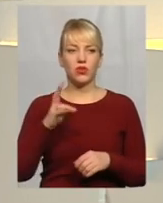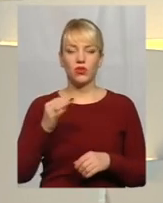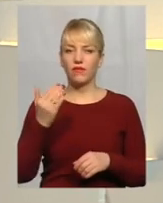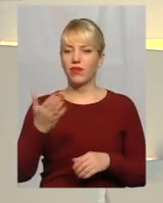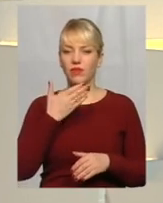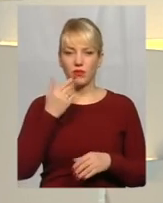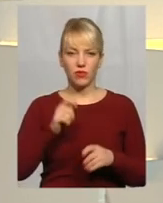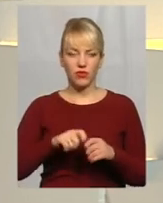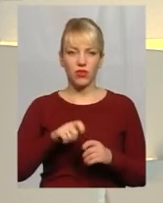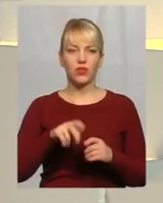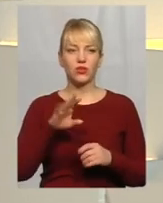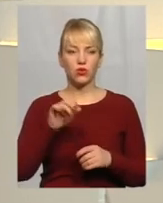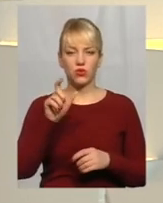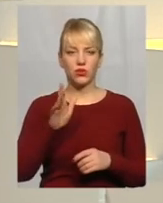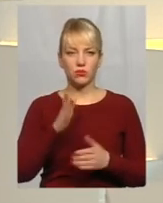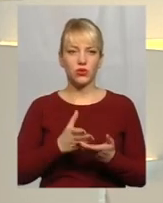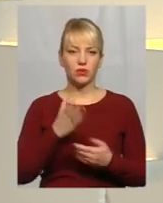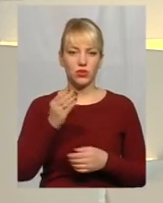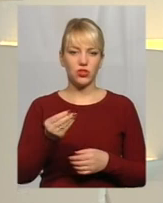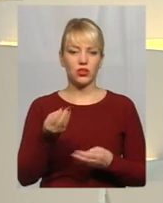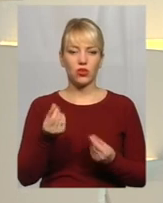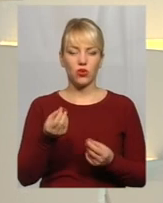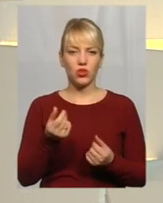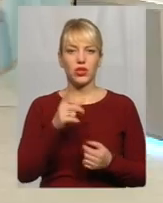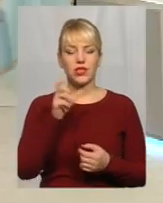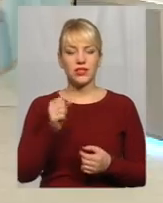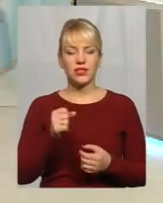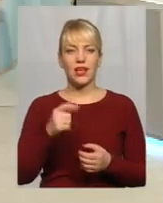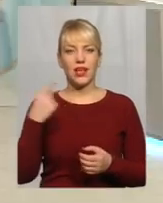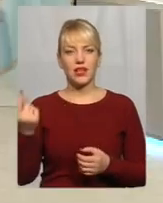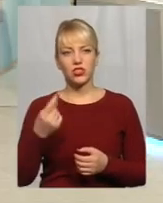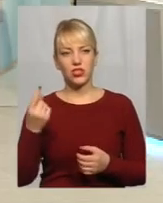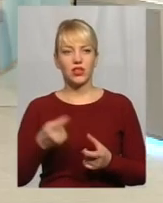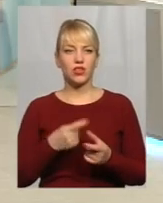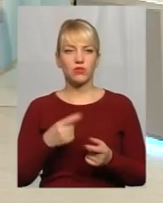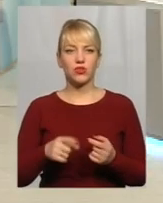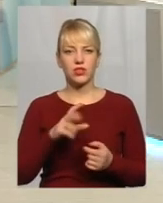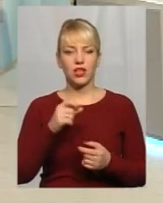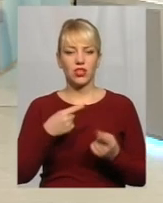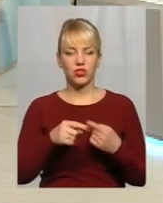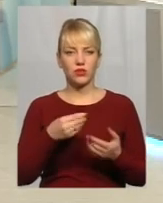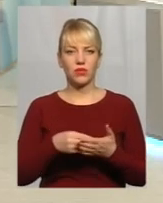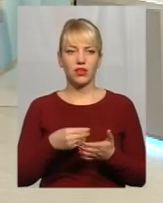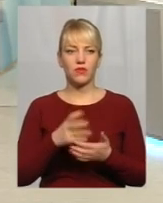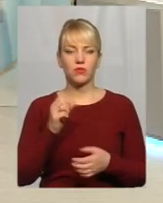його, то людина буде сплачувати кошти за лічильником чи за іншим тарифом? За лічильником За лічильником? Так